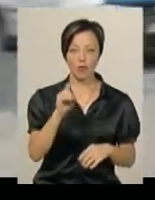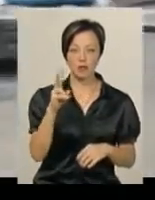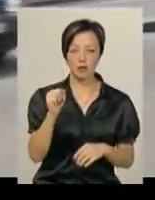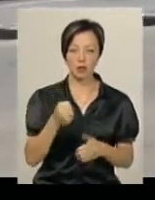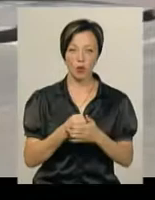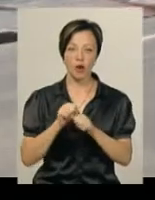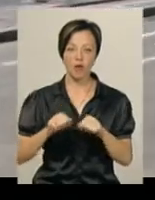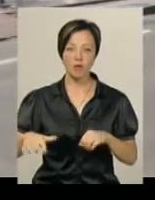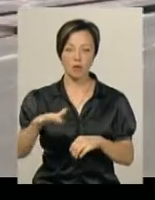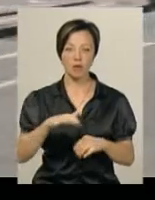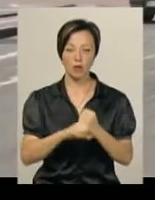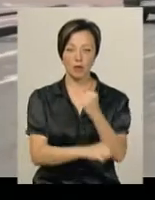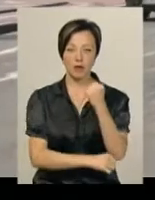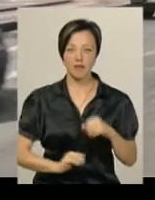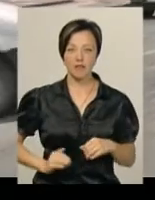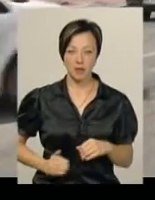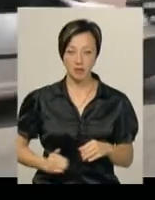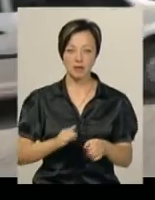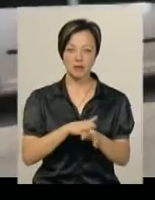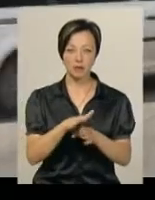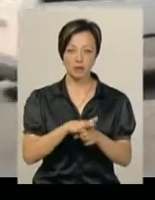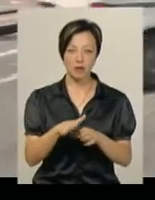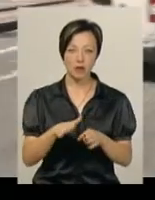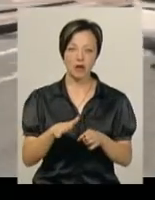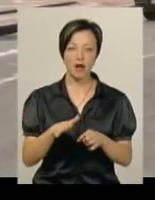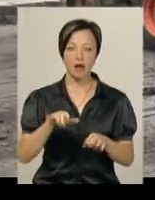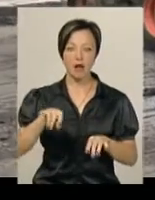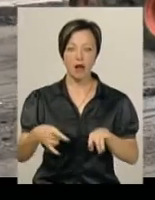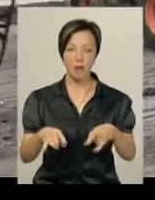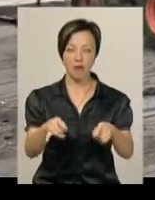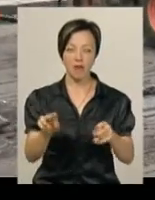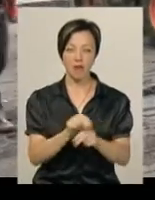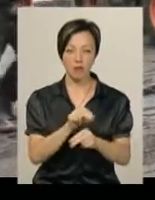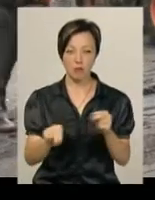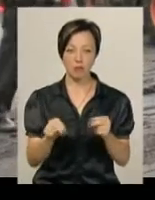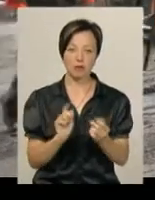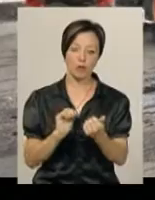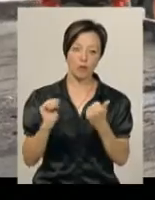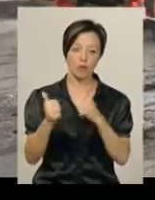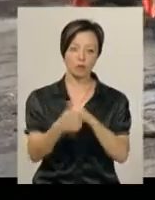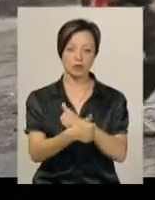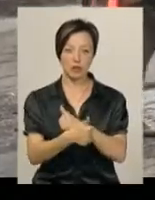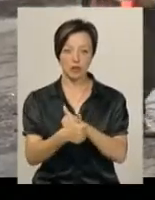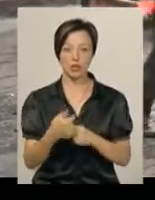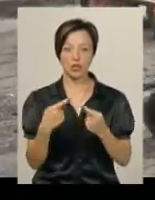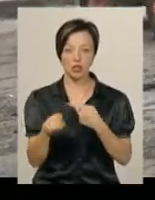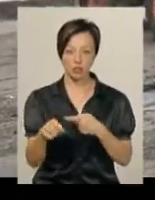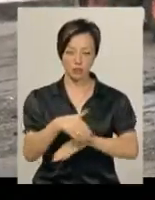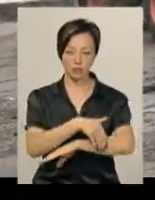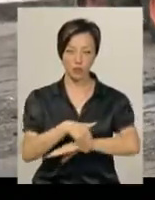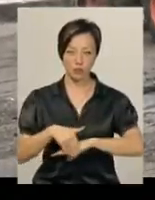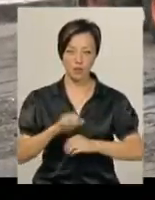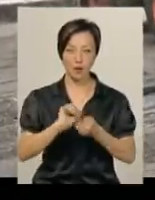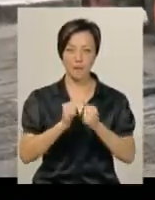Героїв Майдану робітники фірми-підрядника здійснюють ямковий ремонт. Водії об'їжджали перекриту Соборну іншими вулицями,